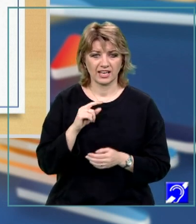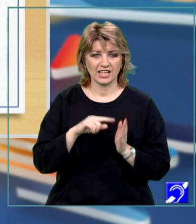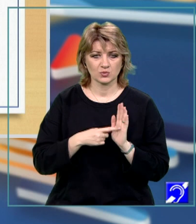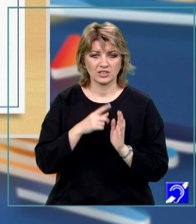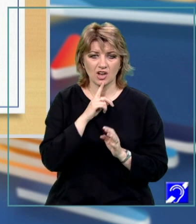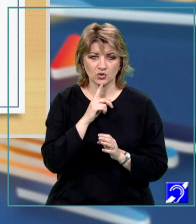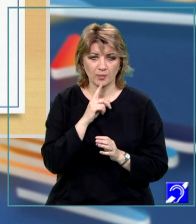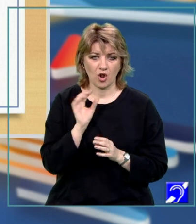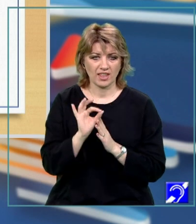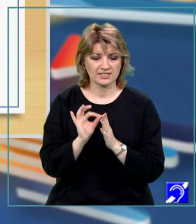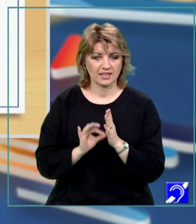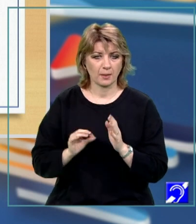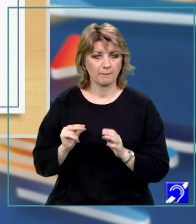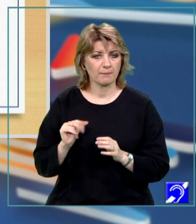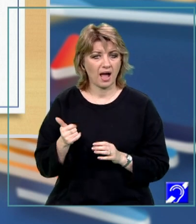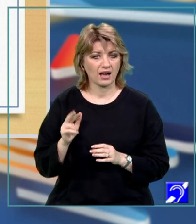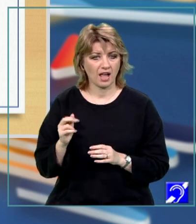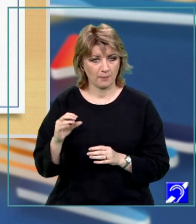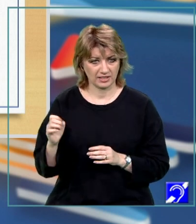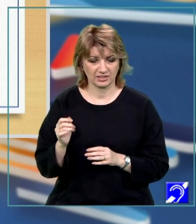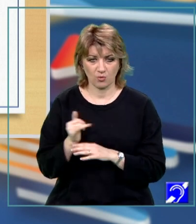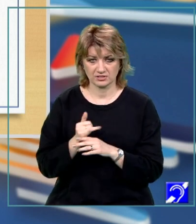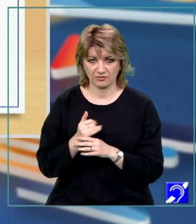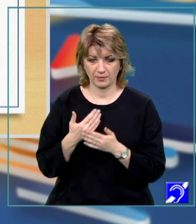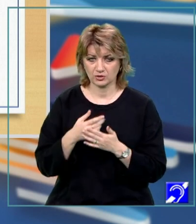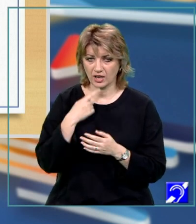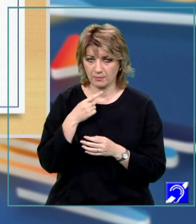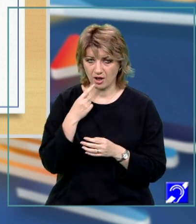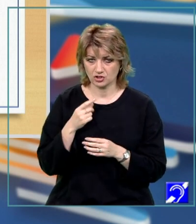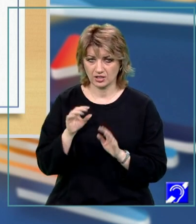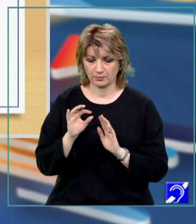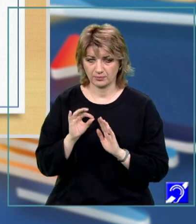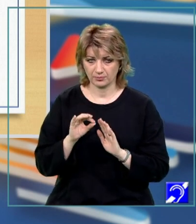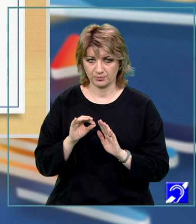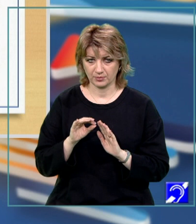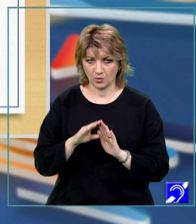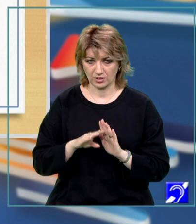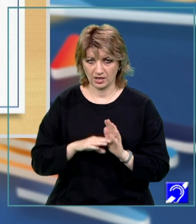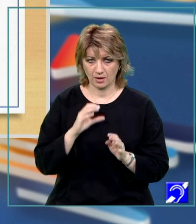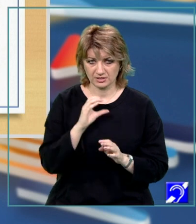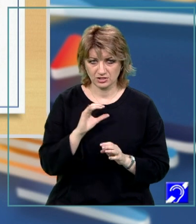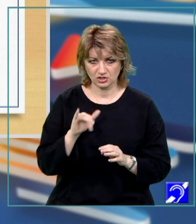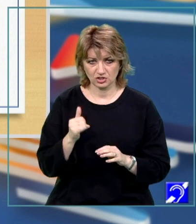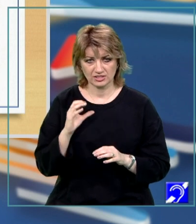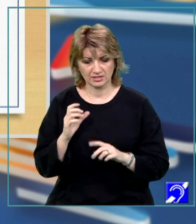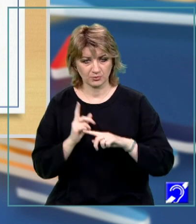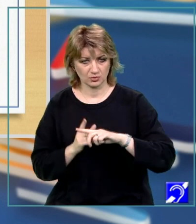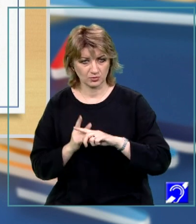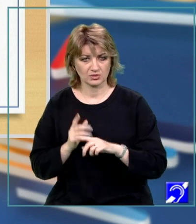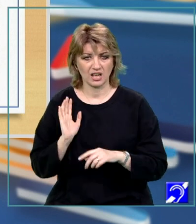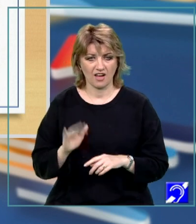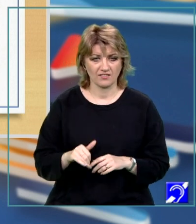respectiv o listă de parametri. Vă rog să observați, pentru limbajul de programare CC++, respectiv, avem tip